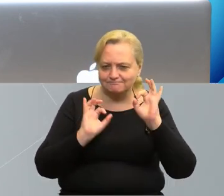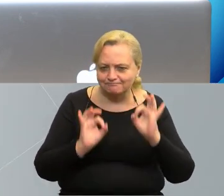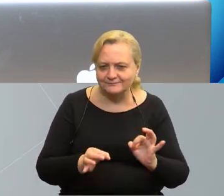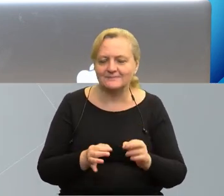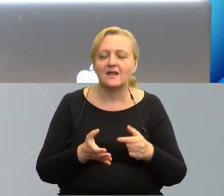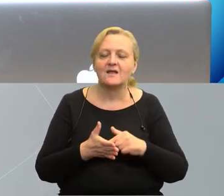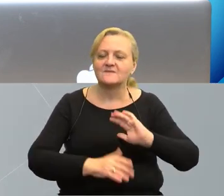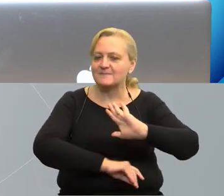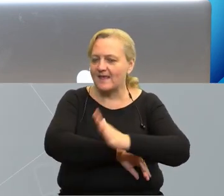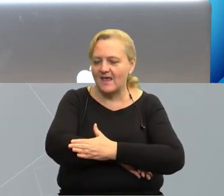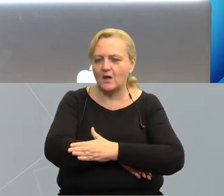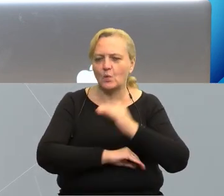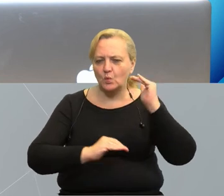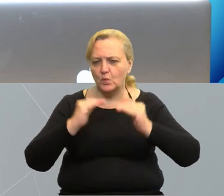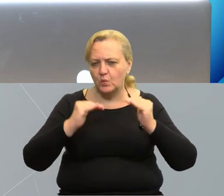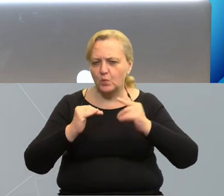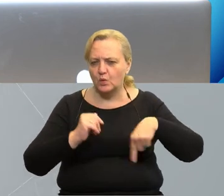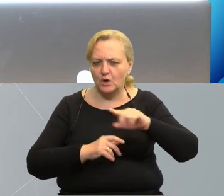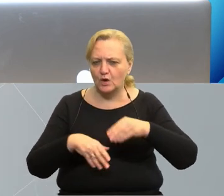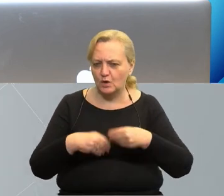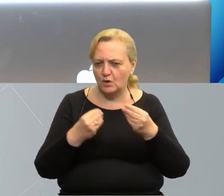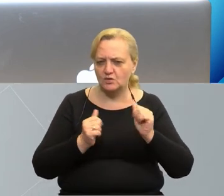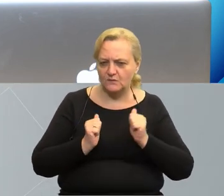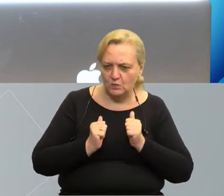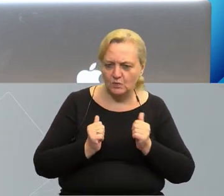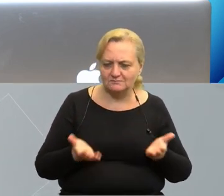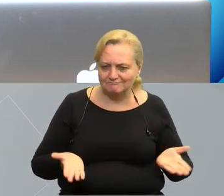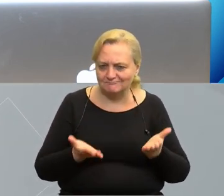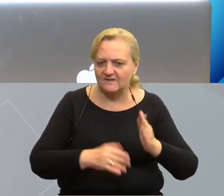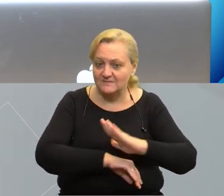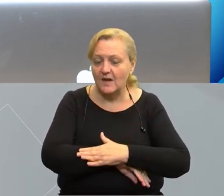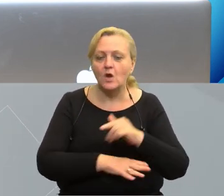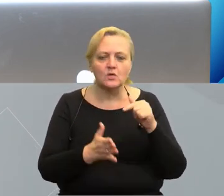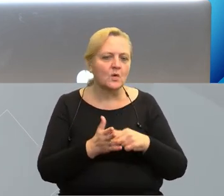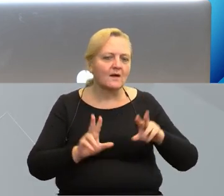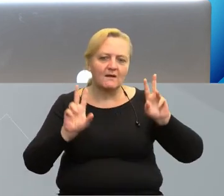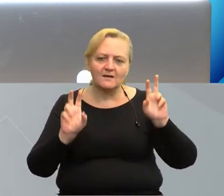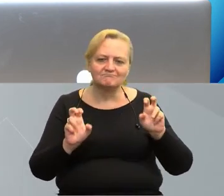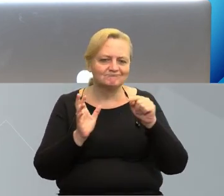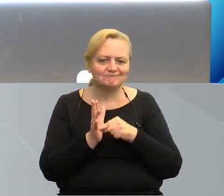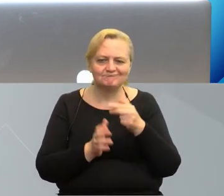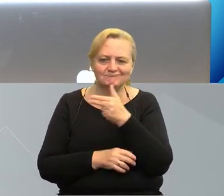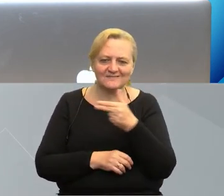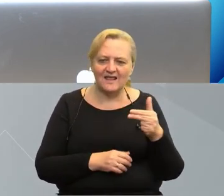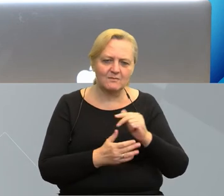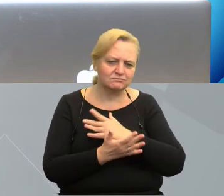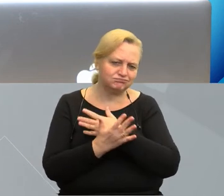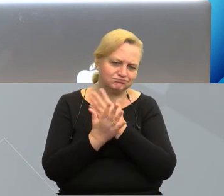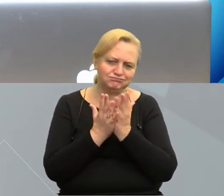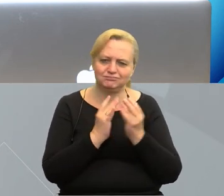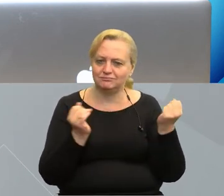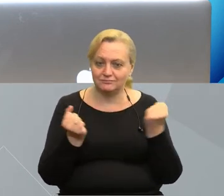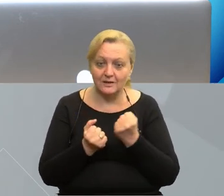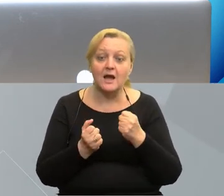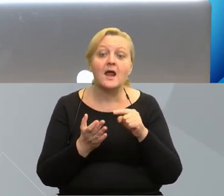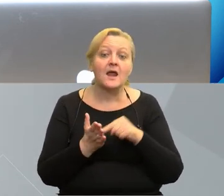Wspierały na przykład zrównoważony rozwój turystyki. Więc jest to hasło i temat przekrojowy, który